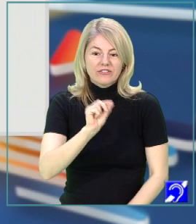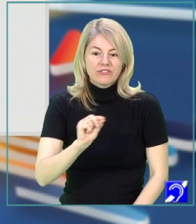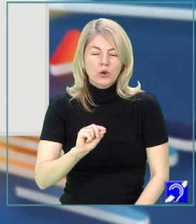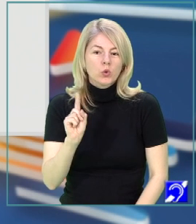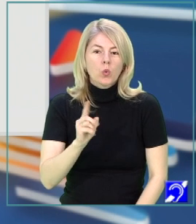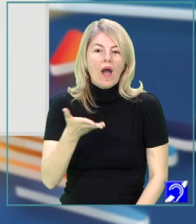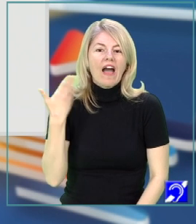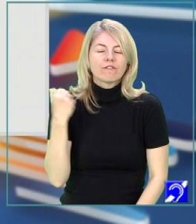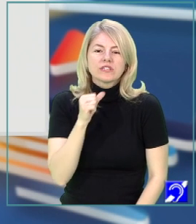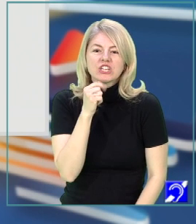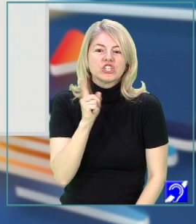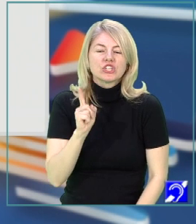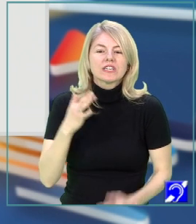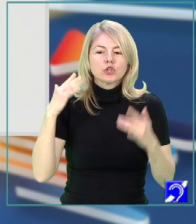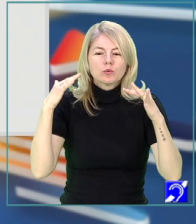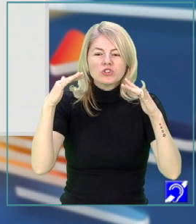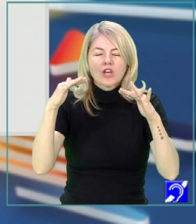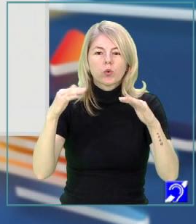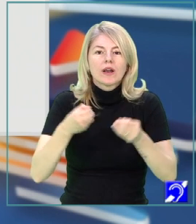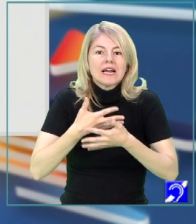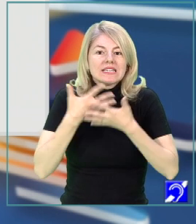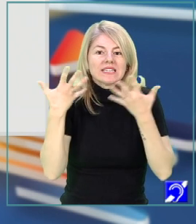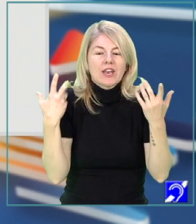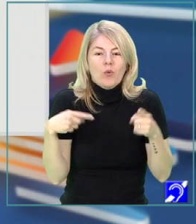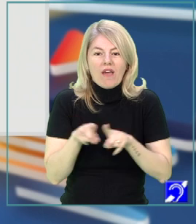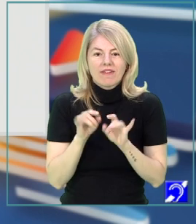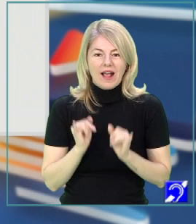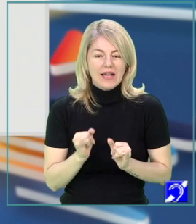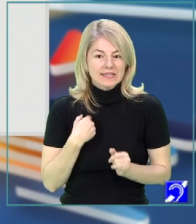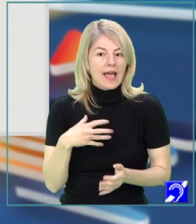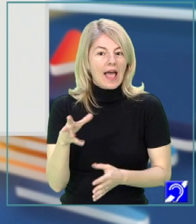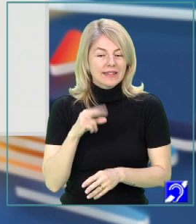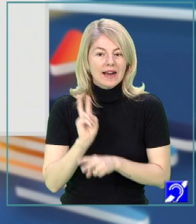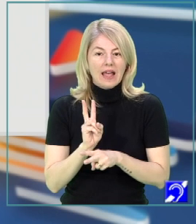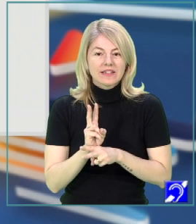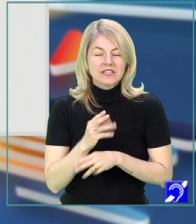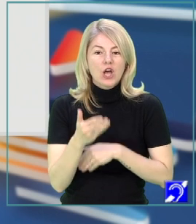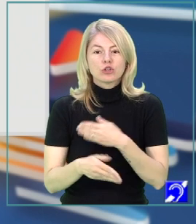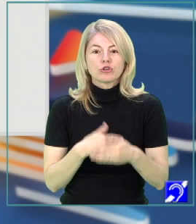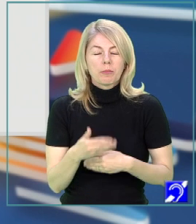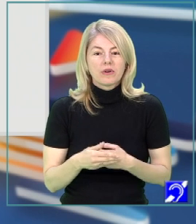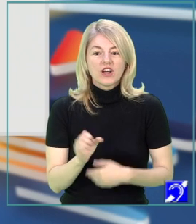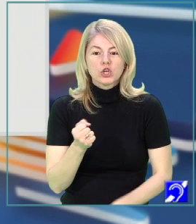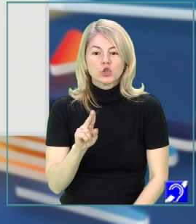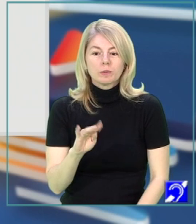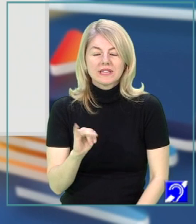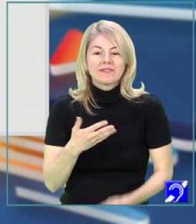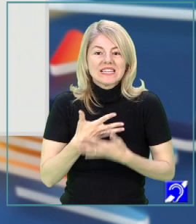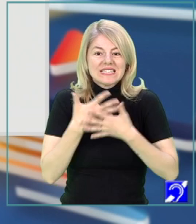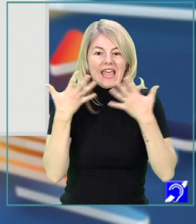fost nici cânt sub ceruri, seninul care iazi. Atragă atenția asupra folosirii substantivului